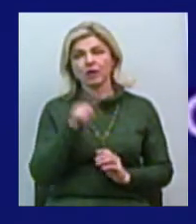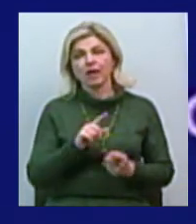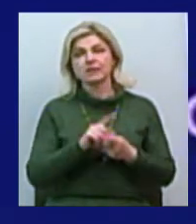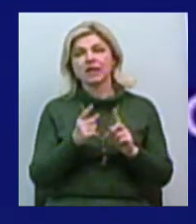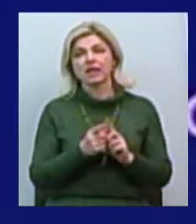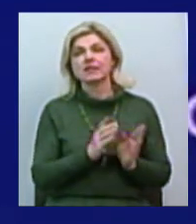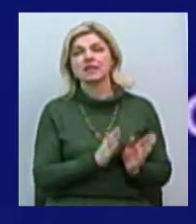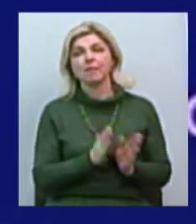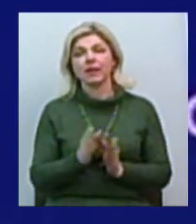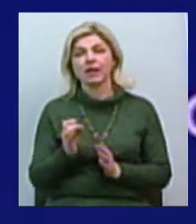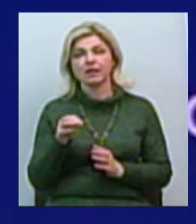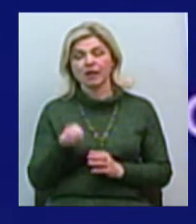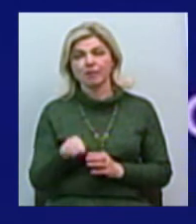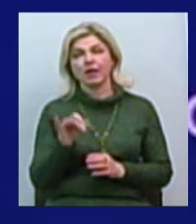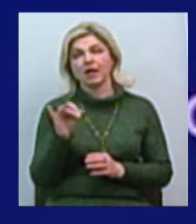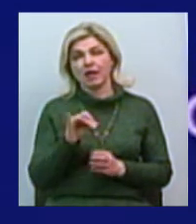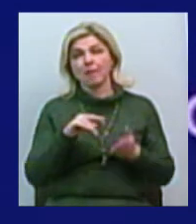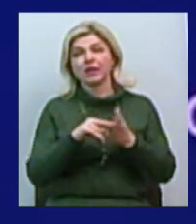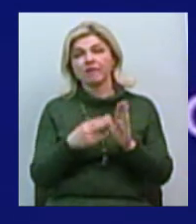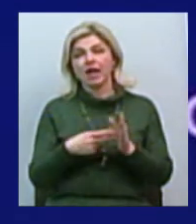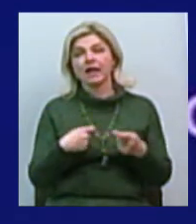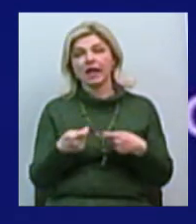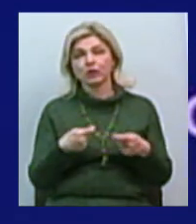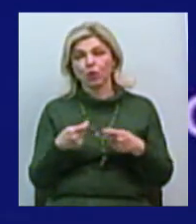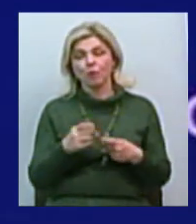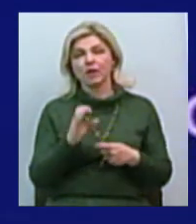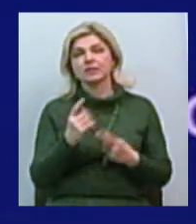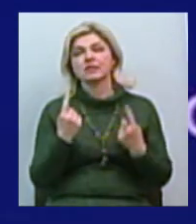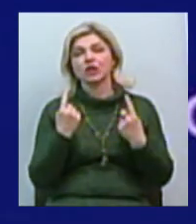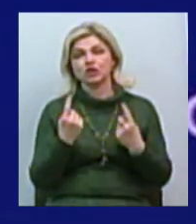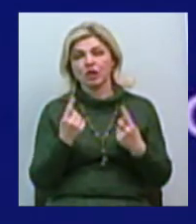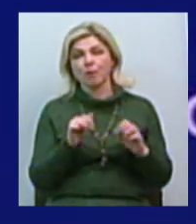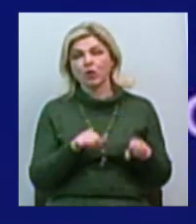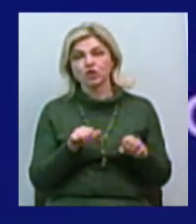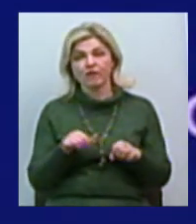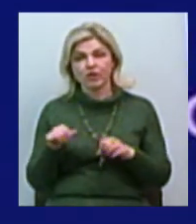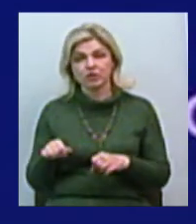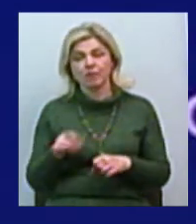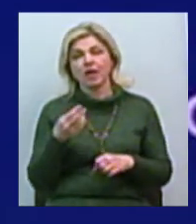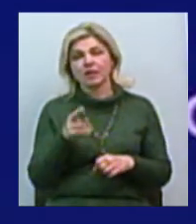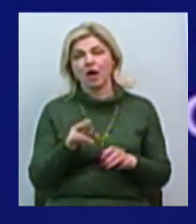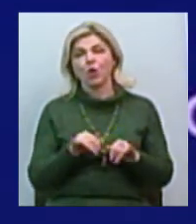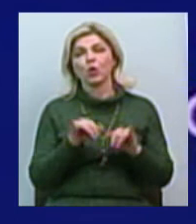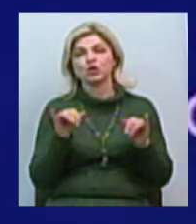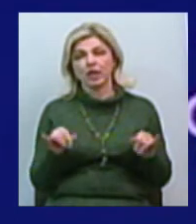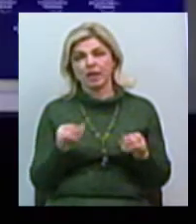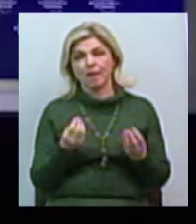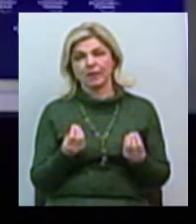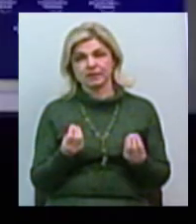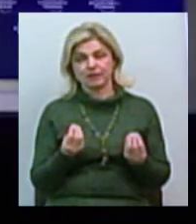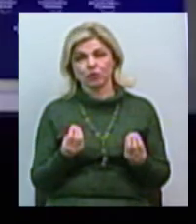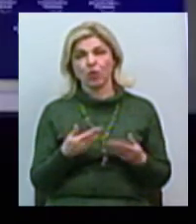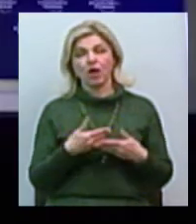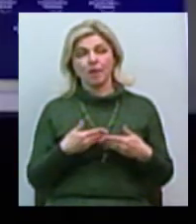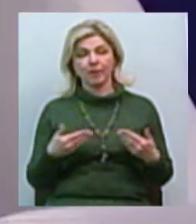стабільним та передбачувальним ринком зі значними можливостями для розширення бізнесу. Ми